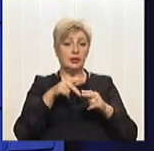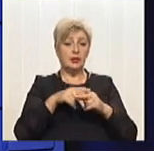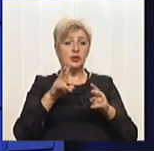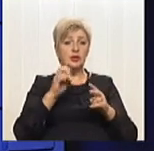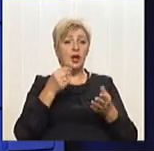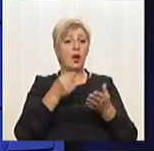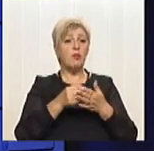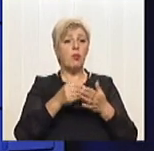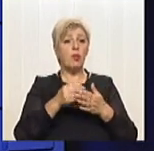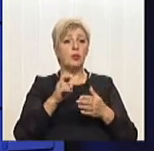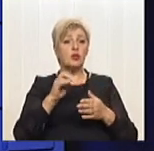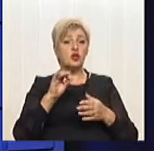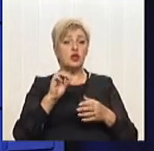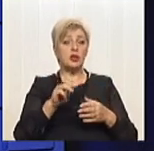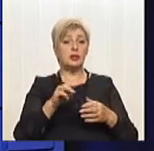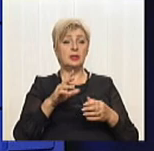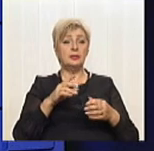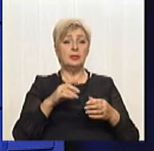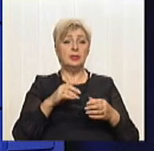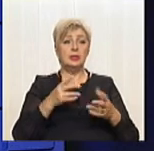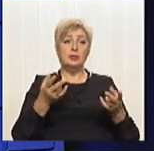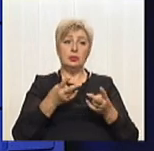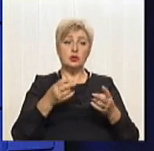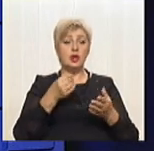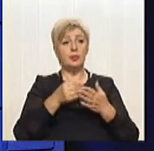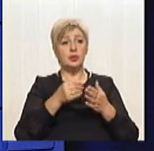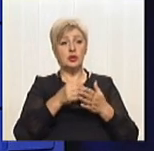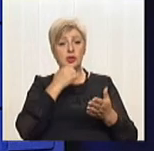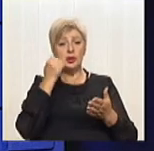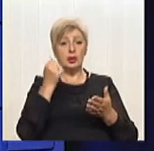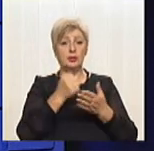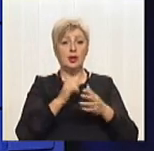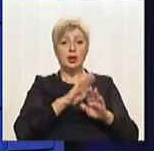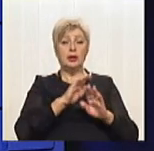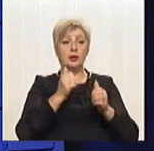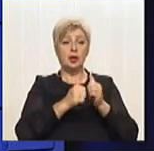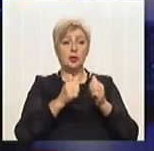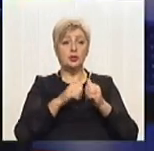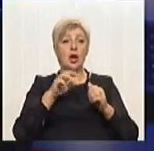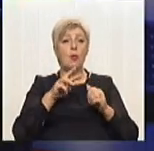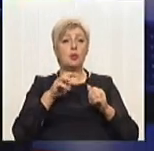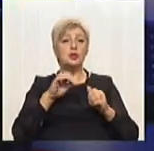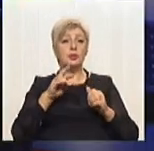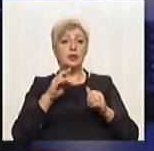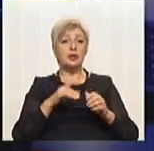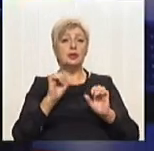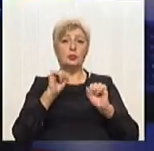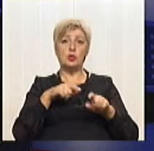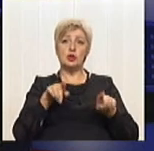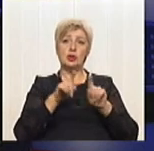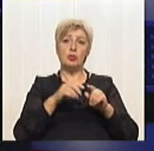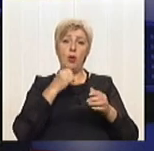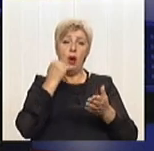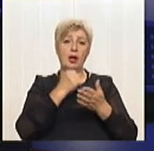просто такі проєкти потрібна бюджетна гарантія, і не кожен муніципалітет може надати таку гарантію. Ні кожен муніципалітет може